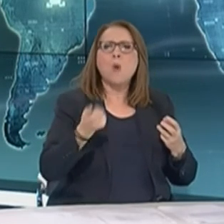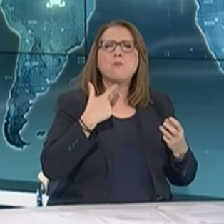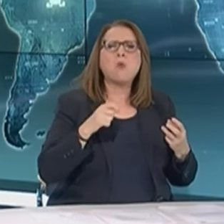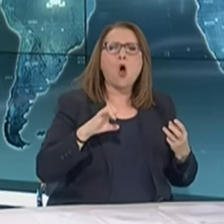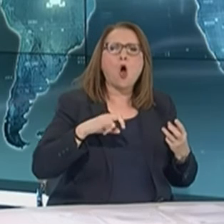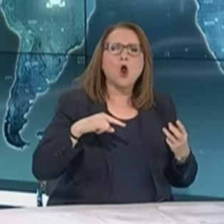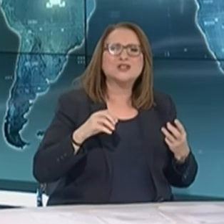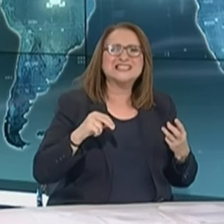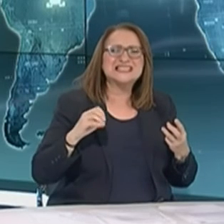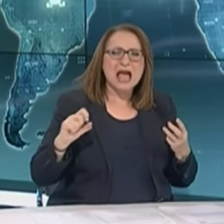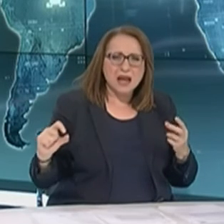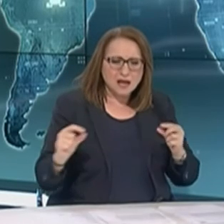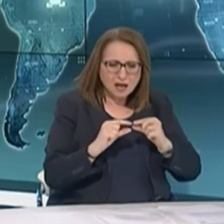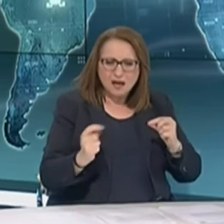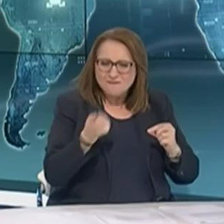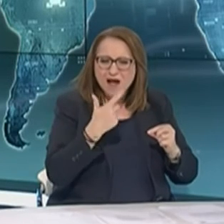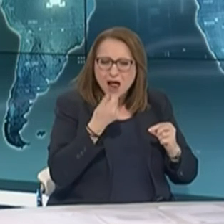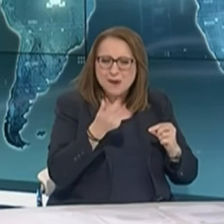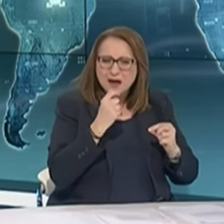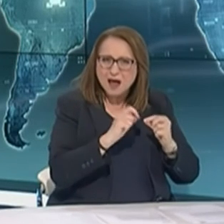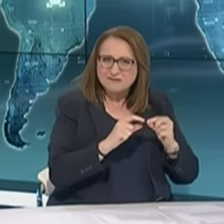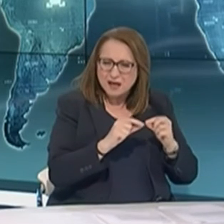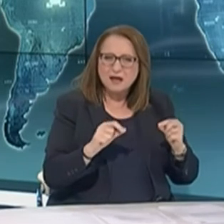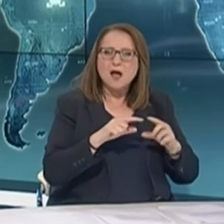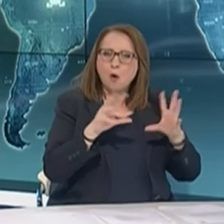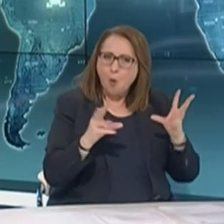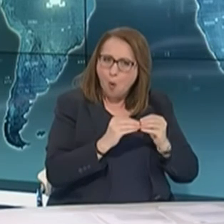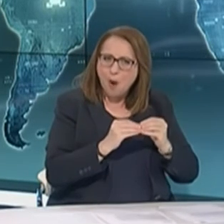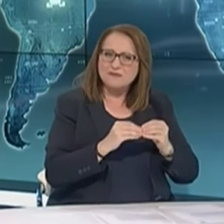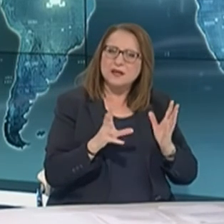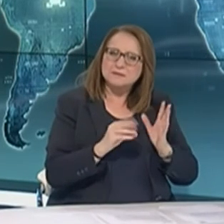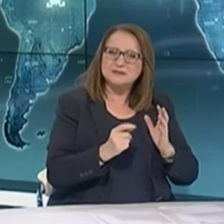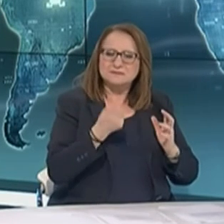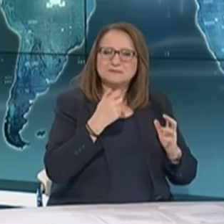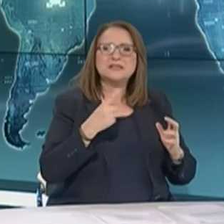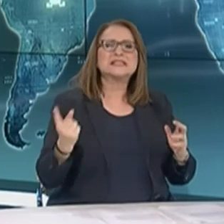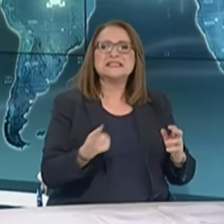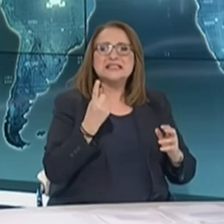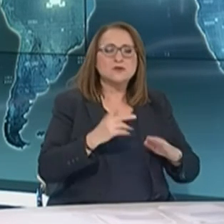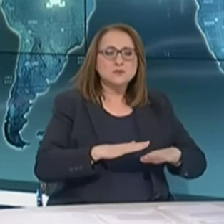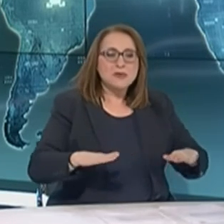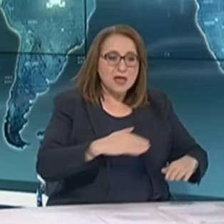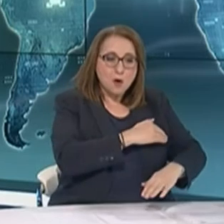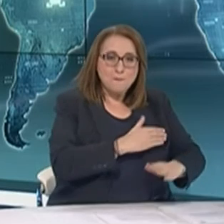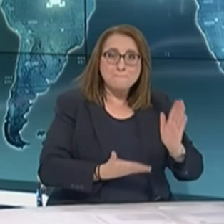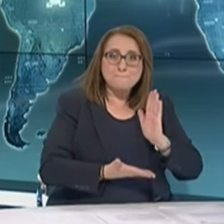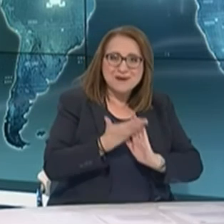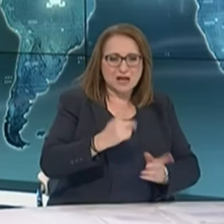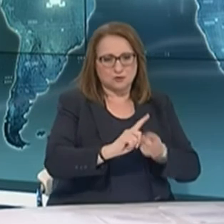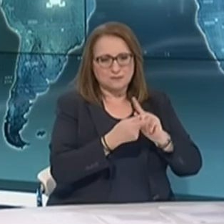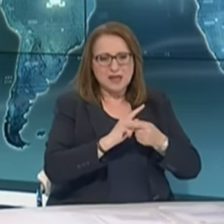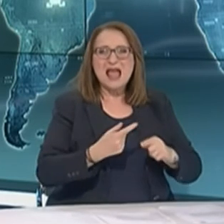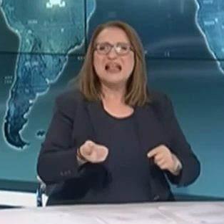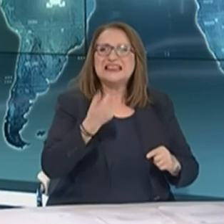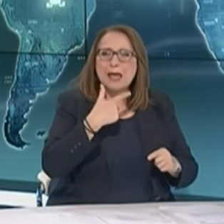αντιφλεγμονόδες. Είναι πολύ γνωστή η στρατηγική να χρησιμοποιούν κάποιοι, ας πούμε, στα παιδάκια τους που έχουν πυρετό, εναλλάξ ντεπών με